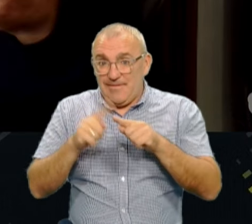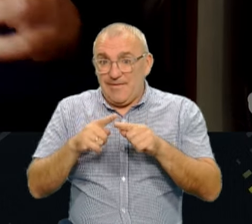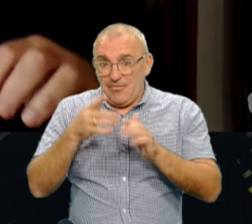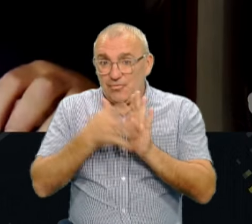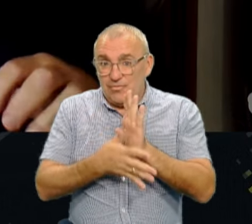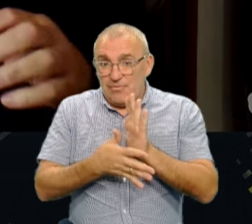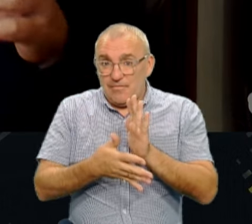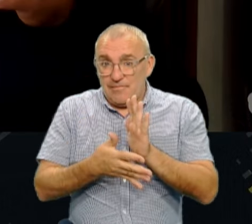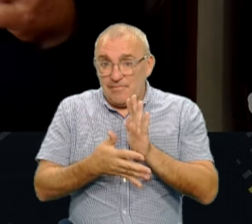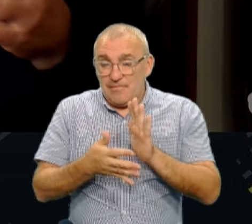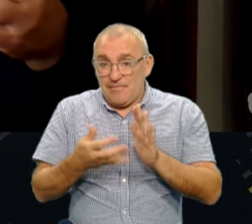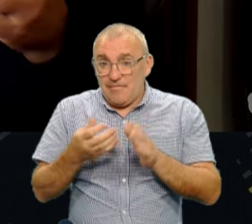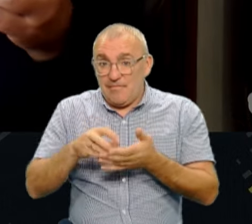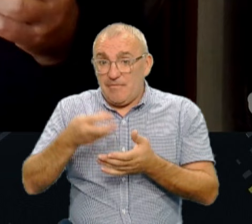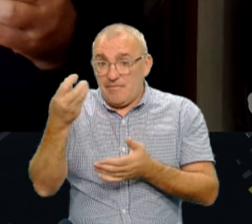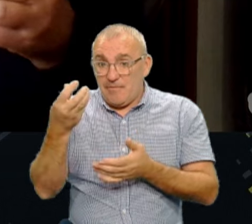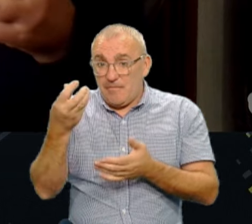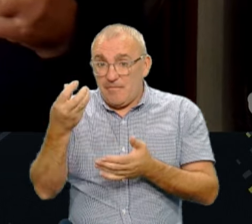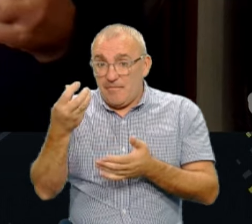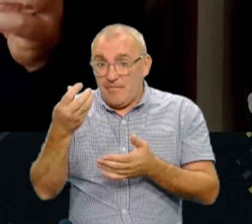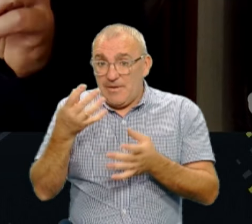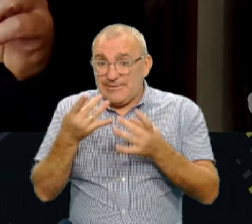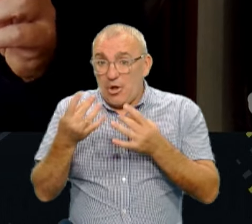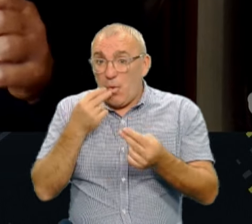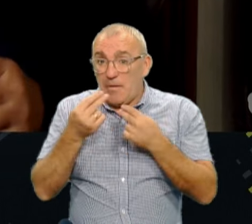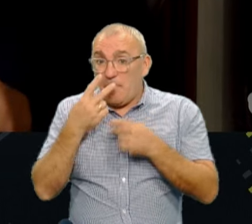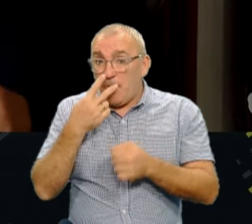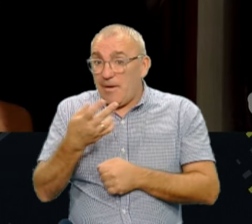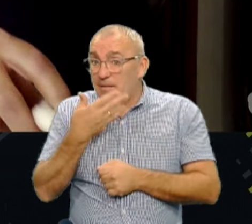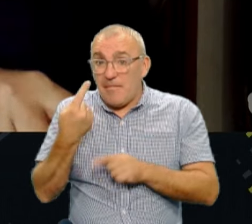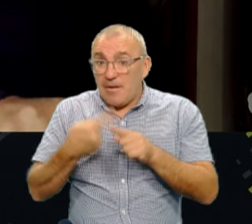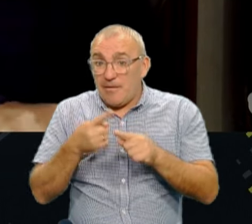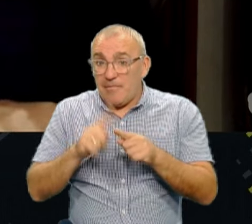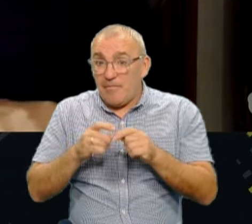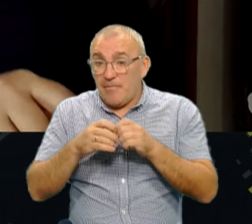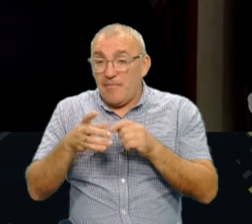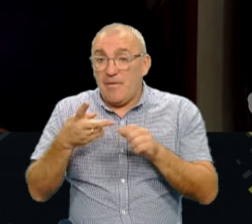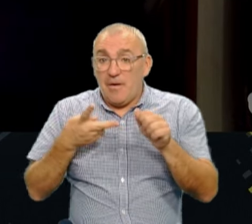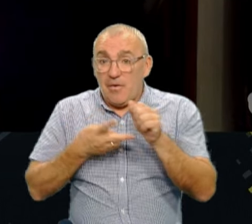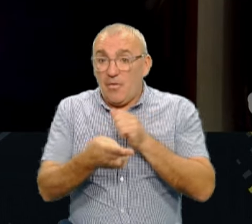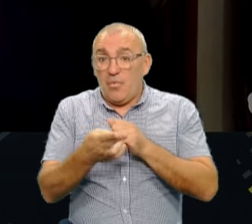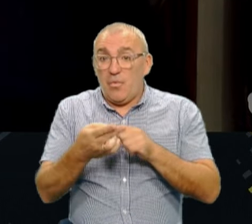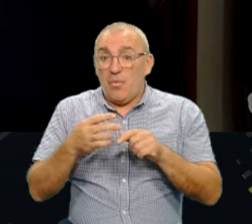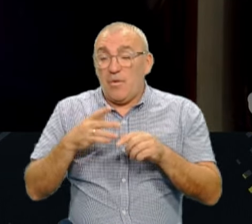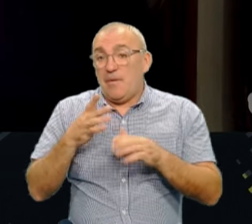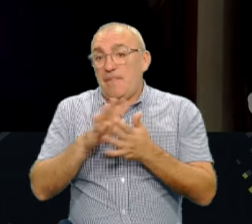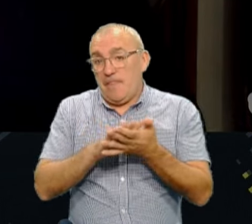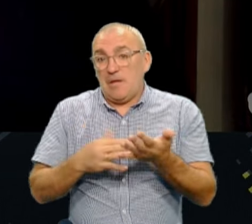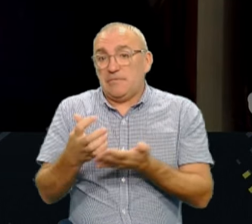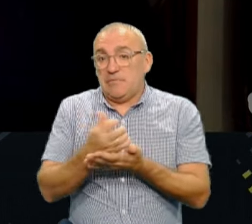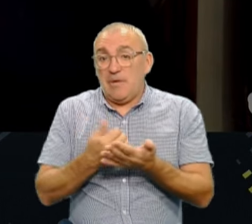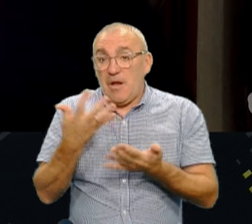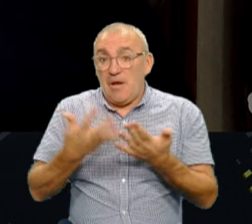Тому підняли сироїшку, подивилися, якщо нема цього потовщення, відрізали корінь і пішли собі далі збирати. А якщо є